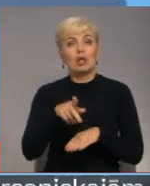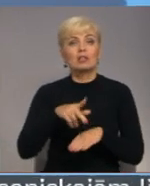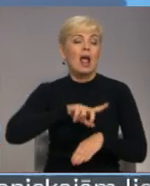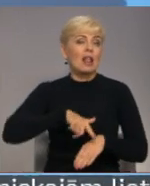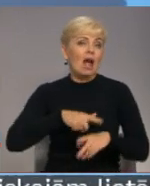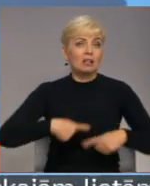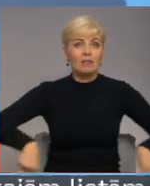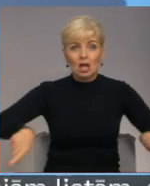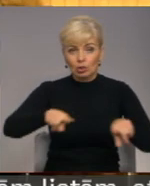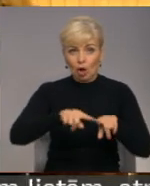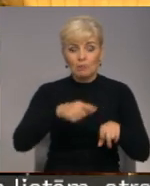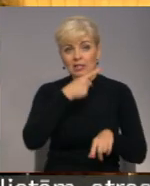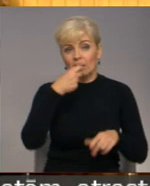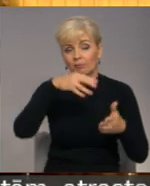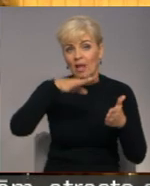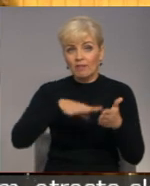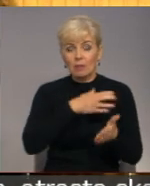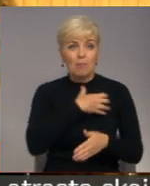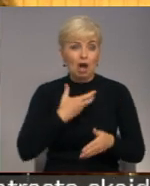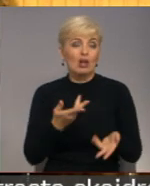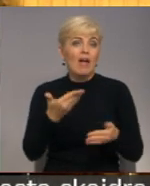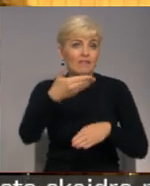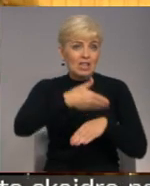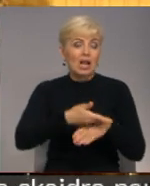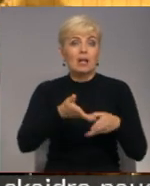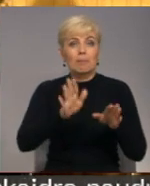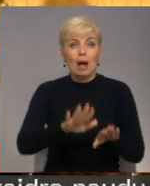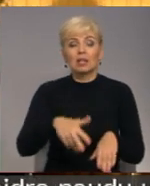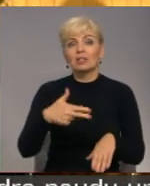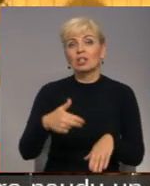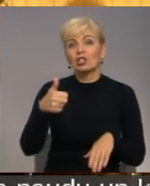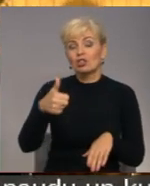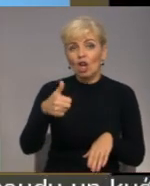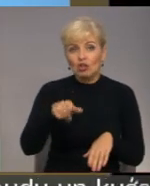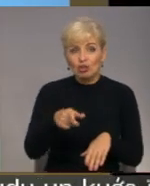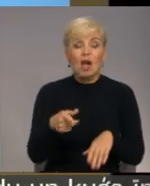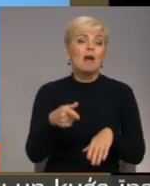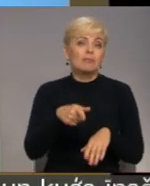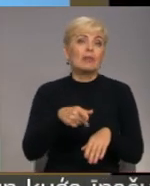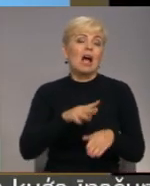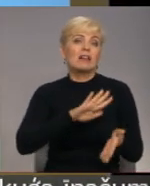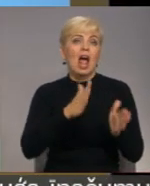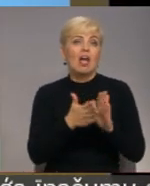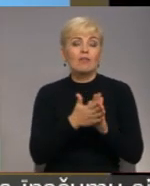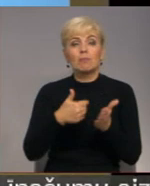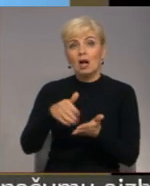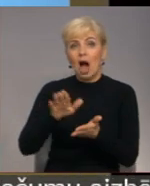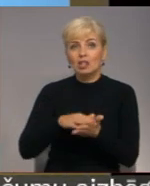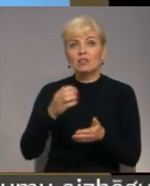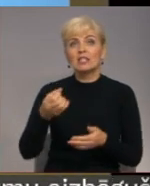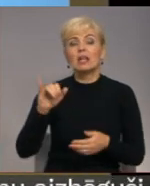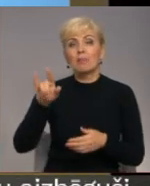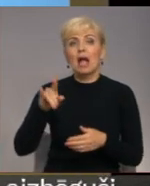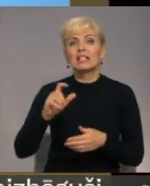teritorijā 119 pašvaldību vietā paliks 36. Reformas rezultātā kār savas novads kopā ar ciblas un